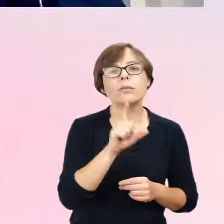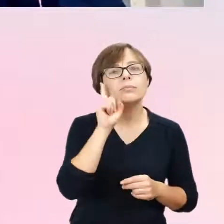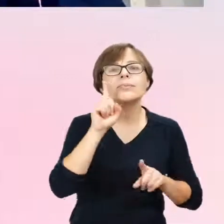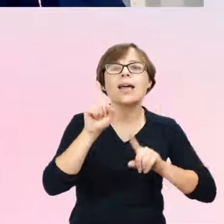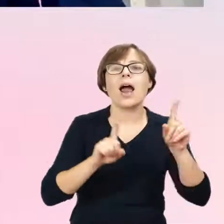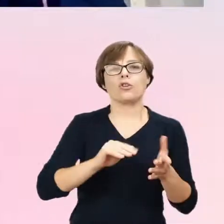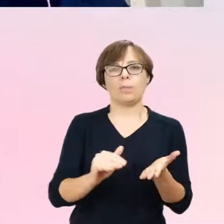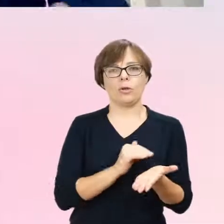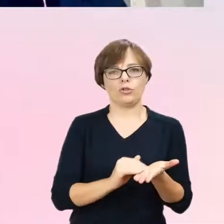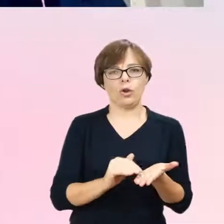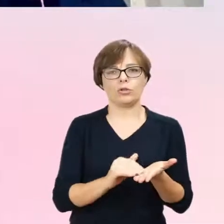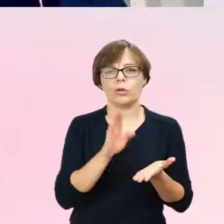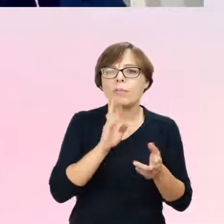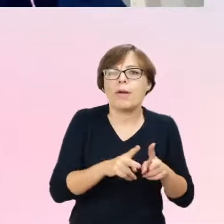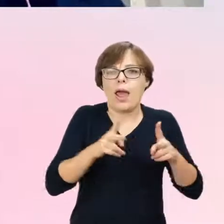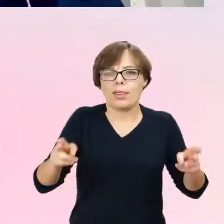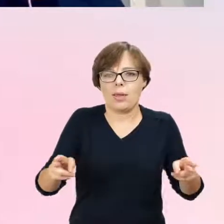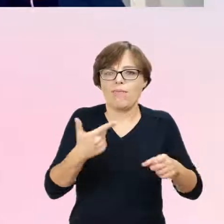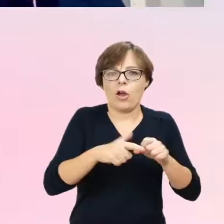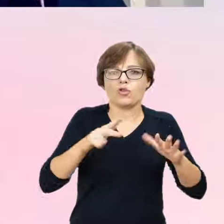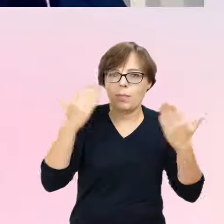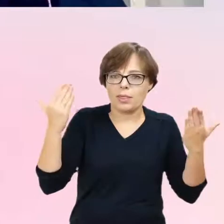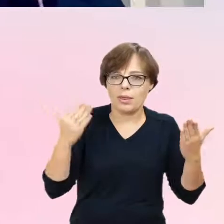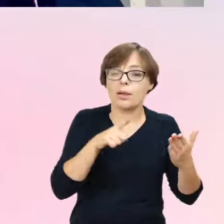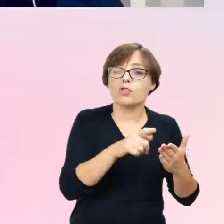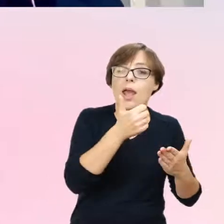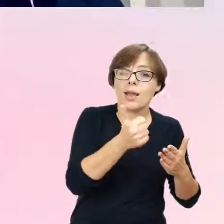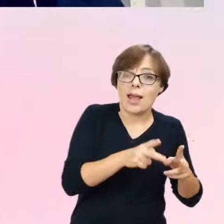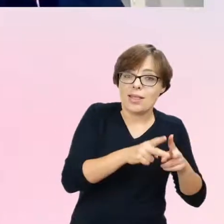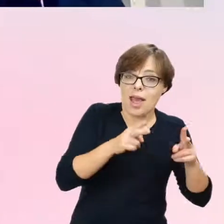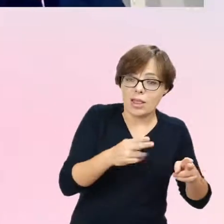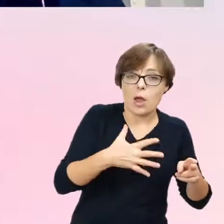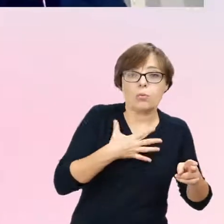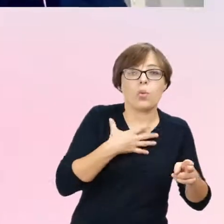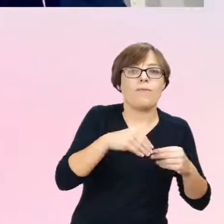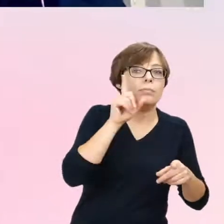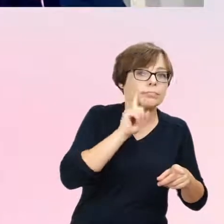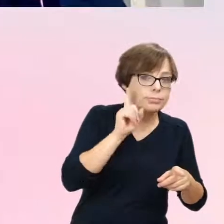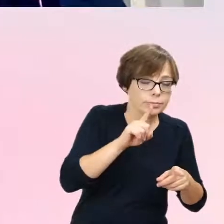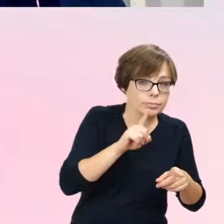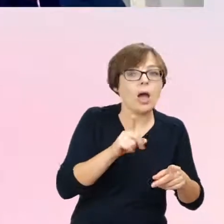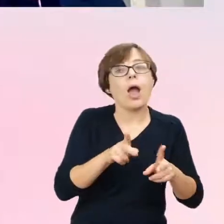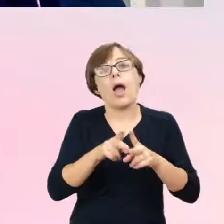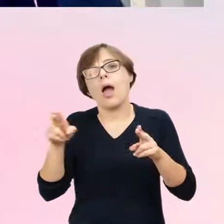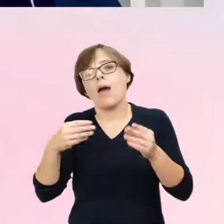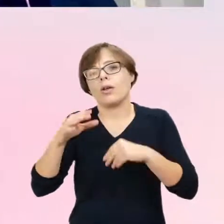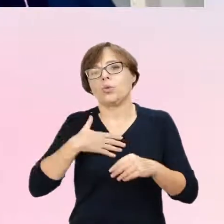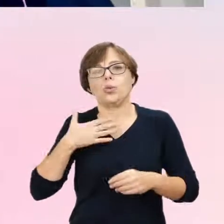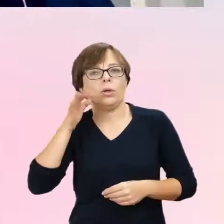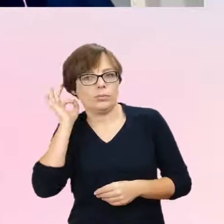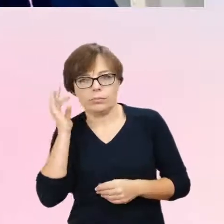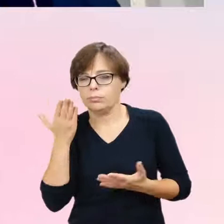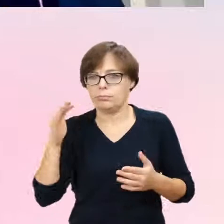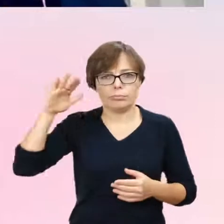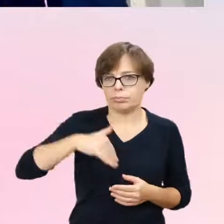miesiączkowego, tak? W jednej fazie cyklu czuła się kobietą, a w innej fazie cyklu się czuła mężczyzną. I no można ją określać jako